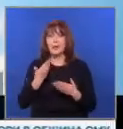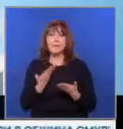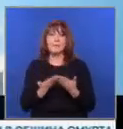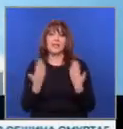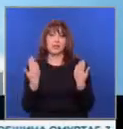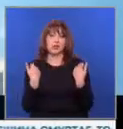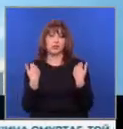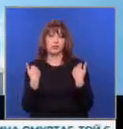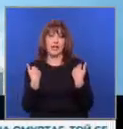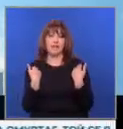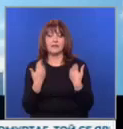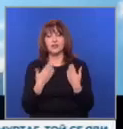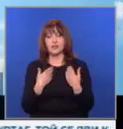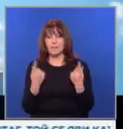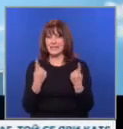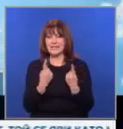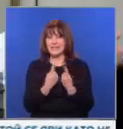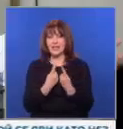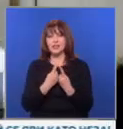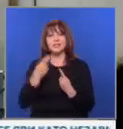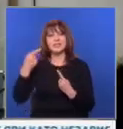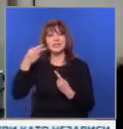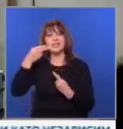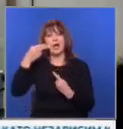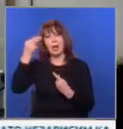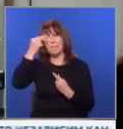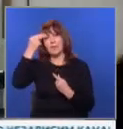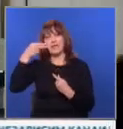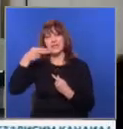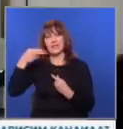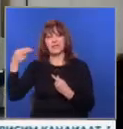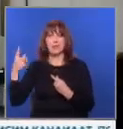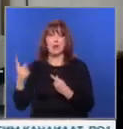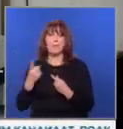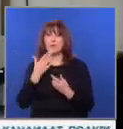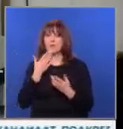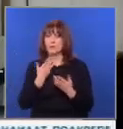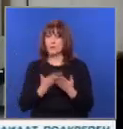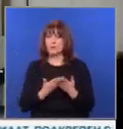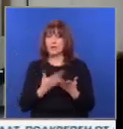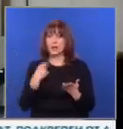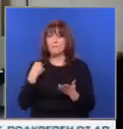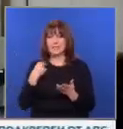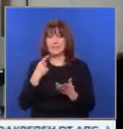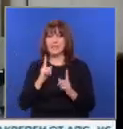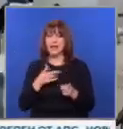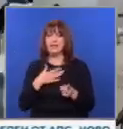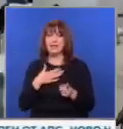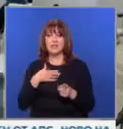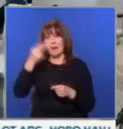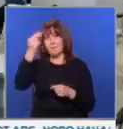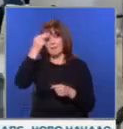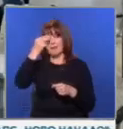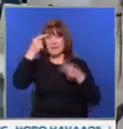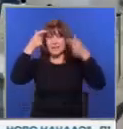предвидена изреща с българска компания за малки сателити. Първото, което предложих на президента ви е, че трябва да има български астронавт.